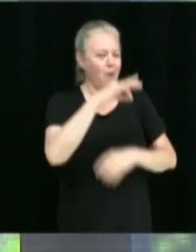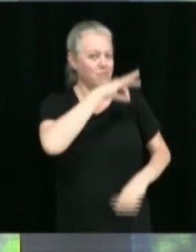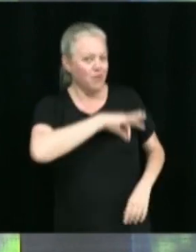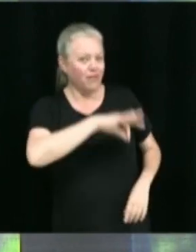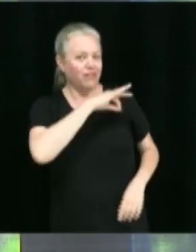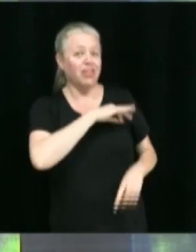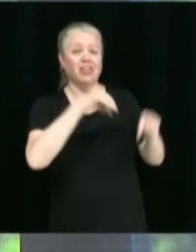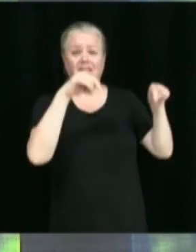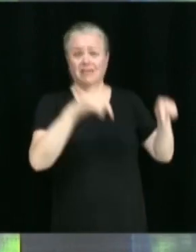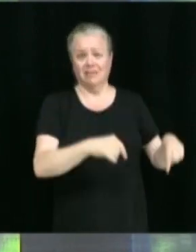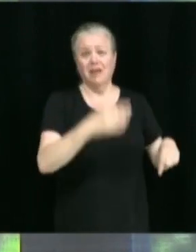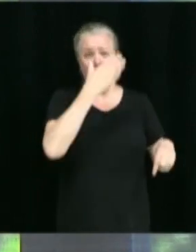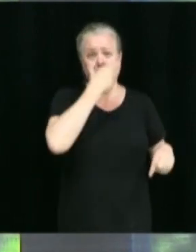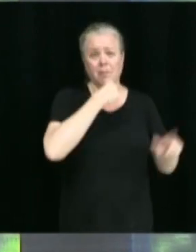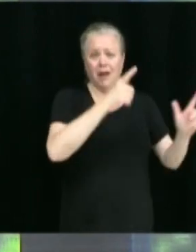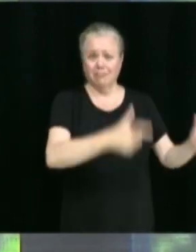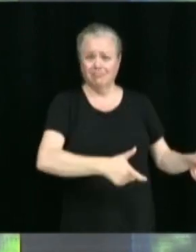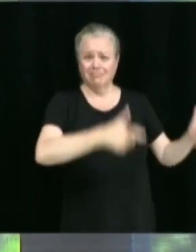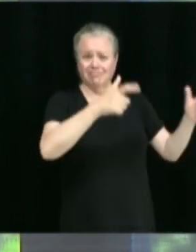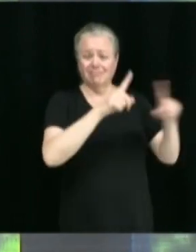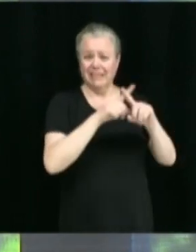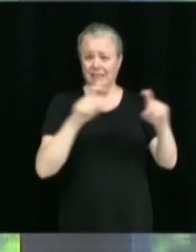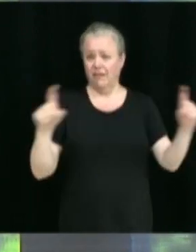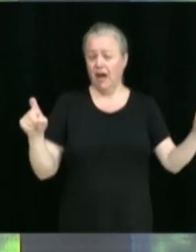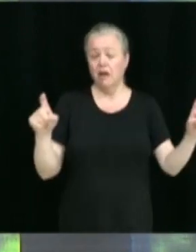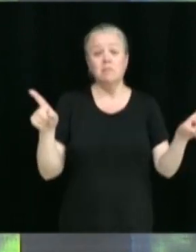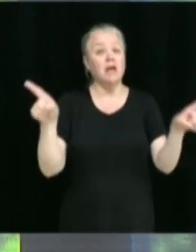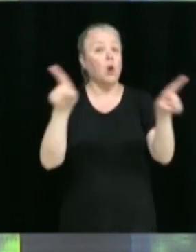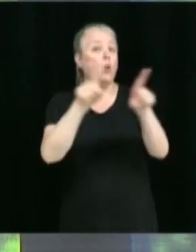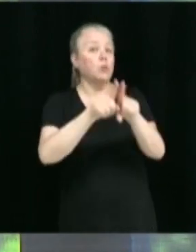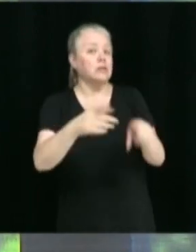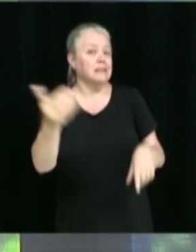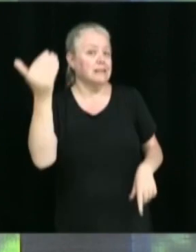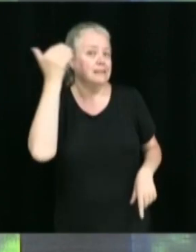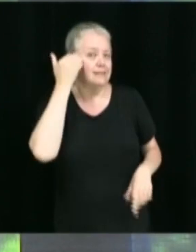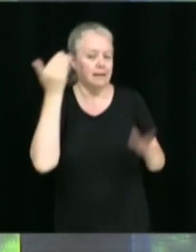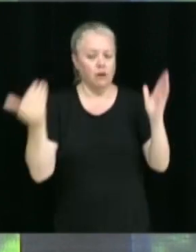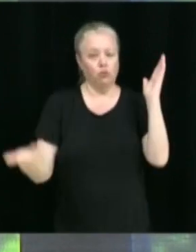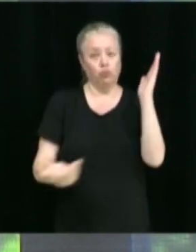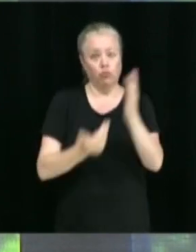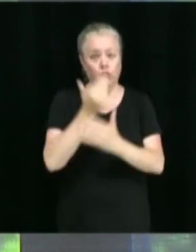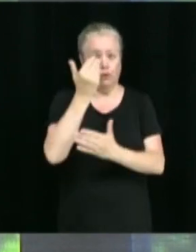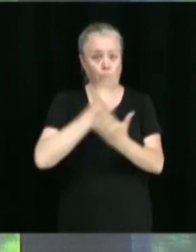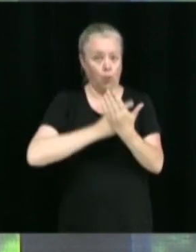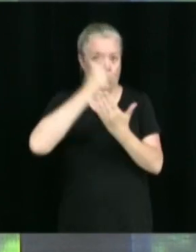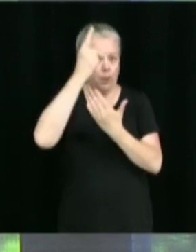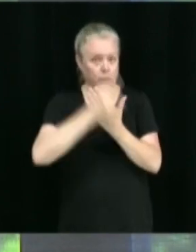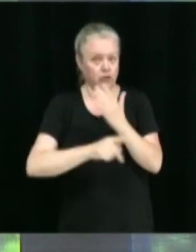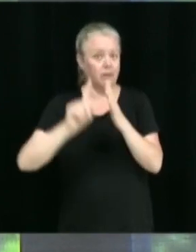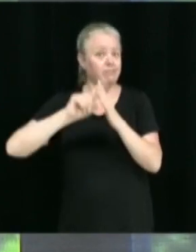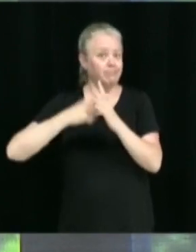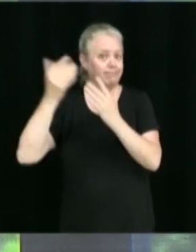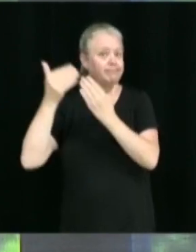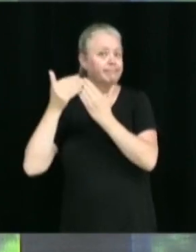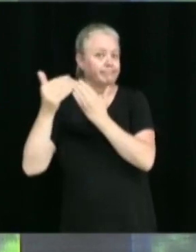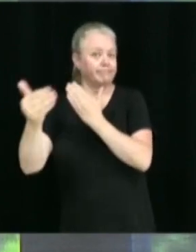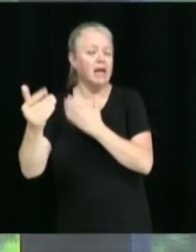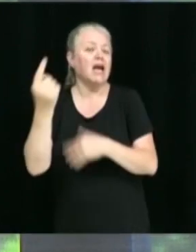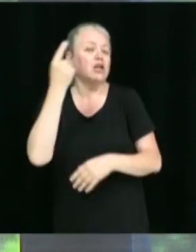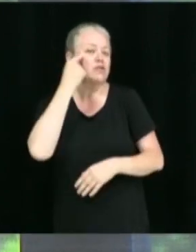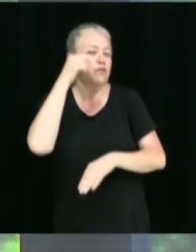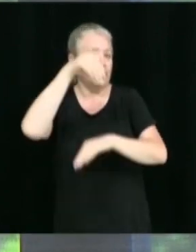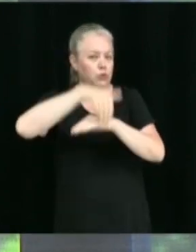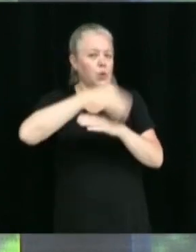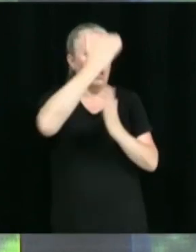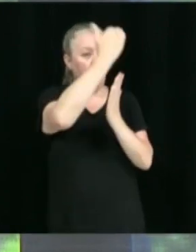plusieurs projets qui se mettent en branle à Victoriaville, dont plusieurs, on va avoir la chance de discuter ce soir dans l'ordre du jour, qui est encore